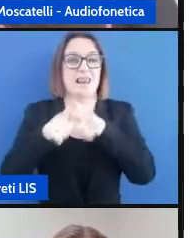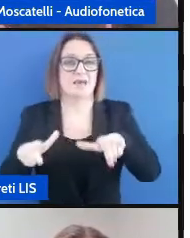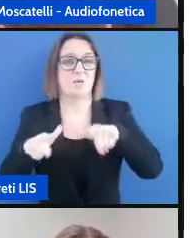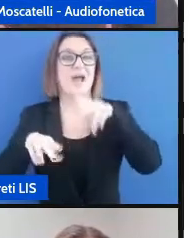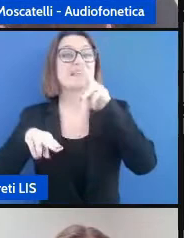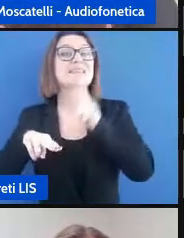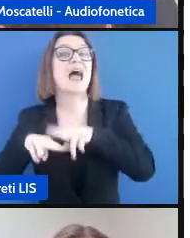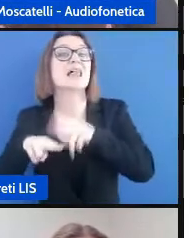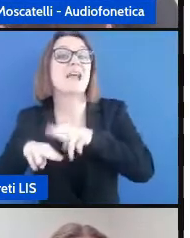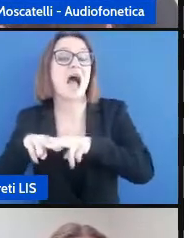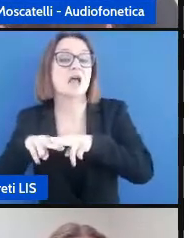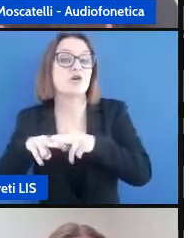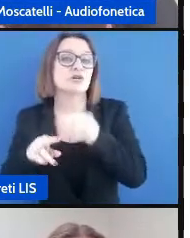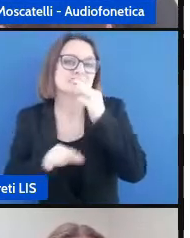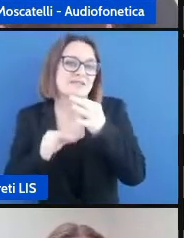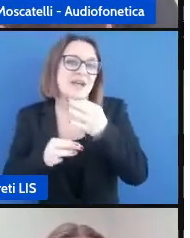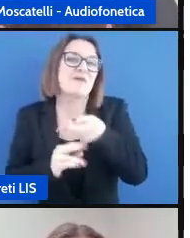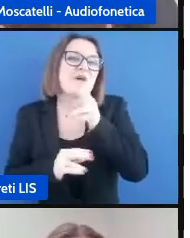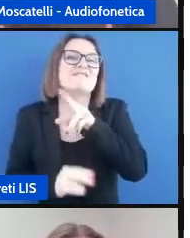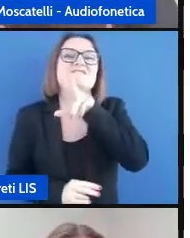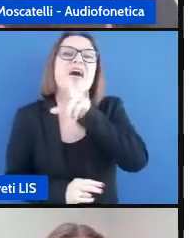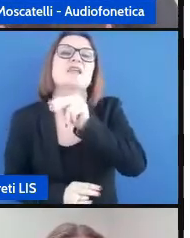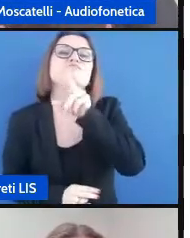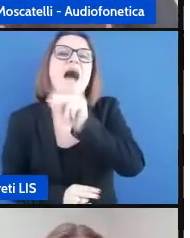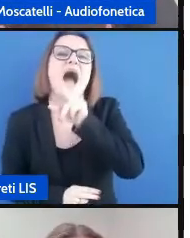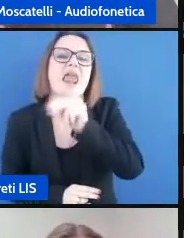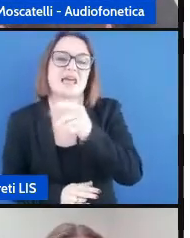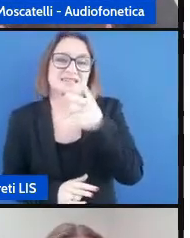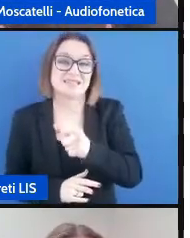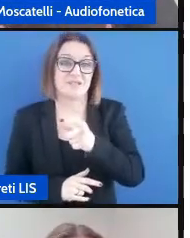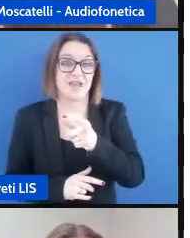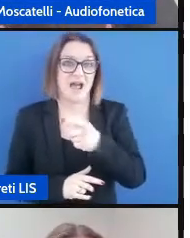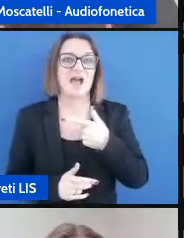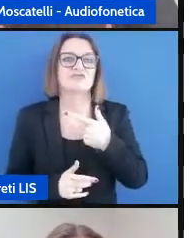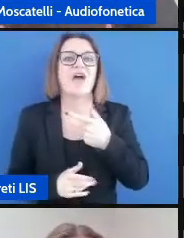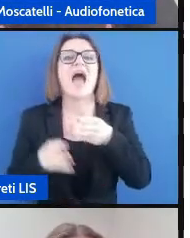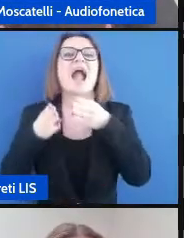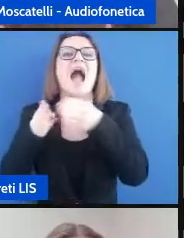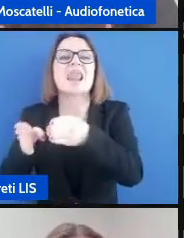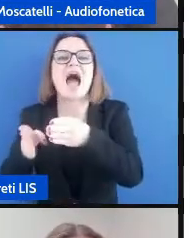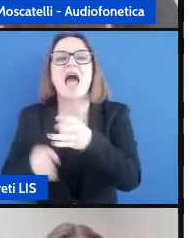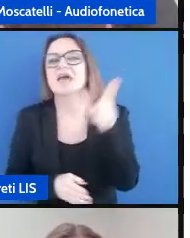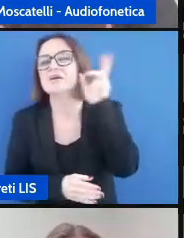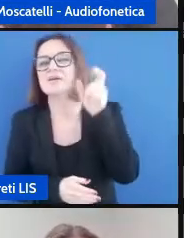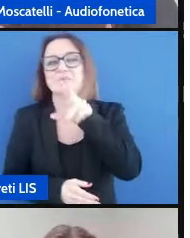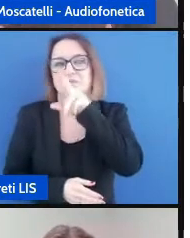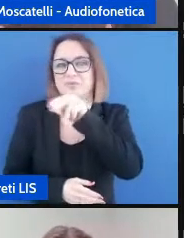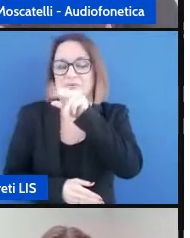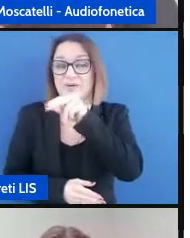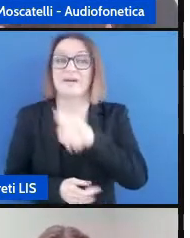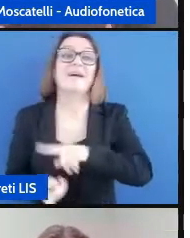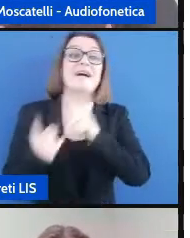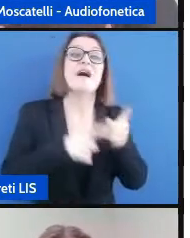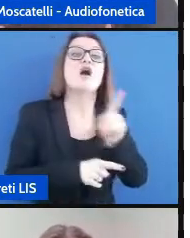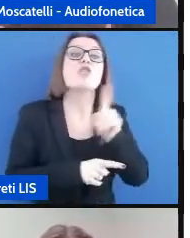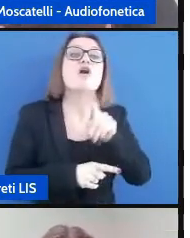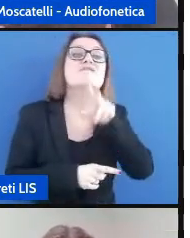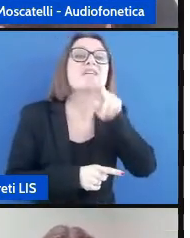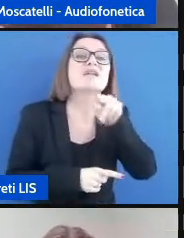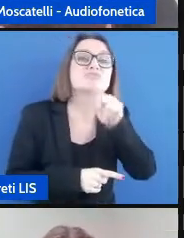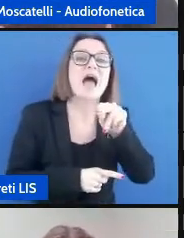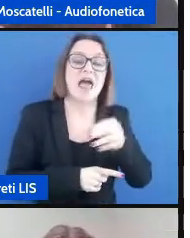prettamente diciamo verbale se io considero il canale uditivo e non verbale se considero